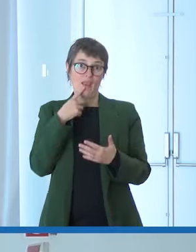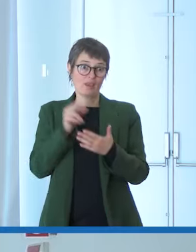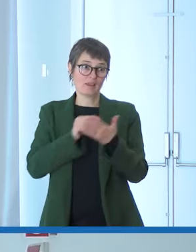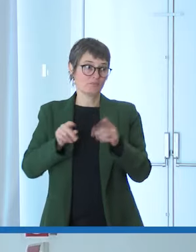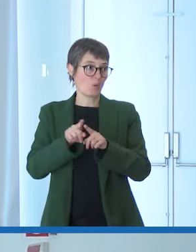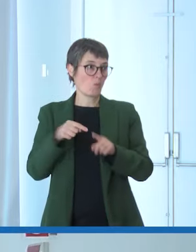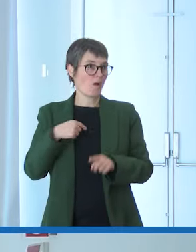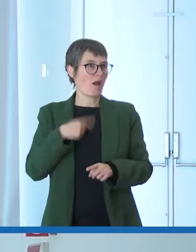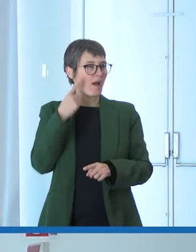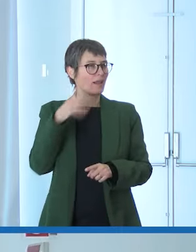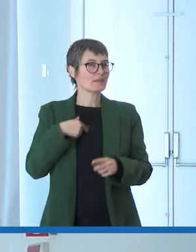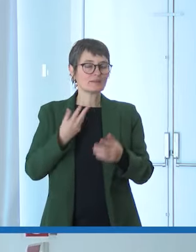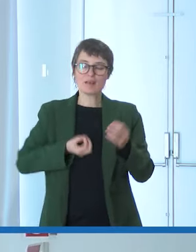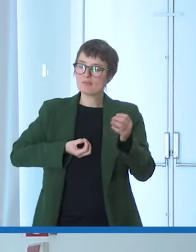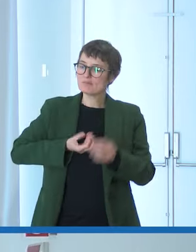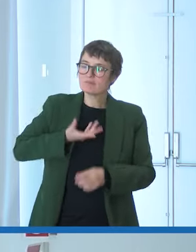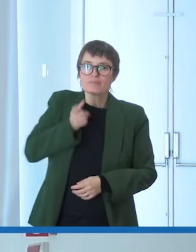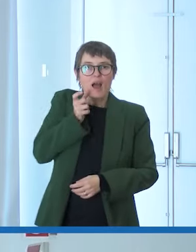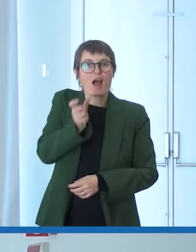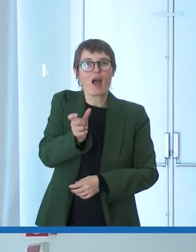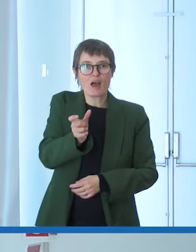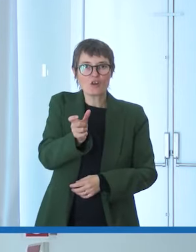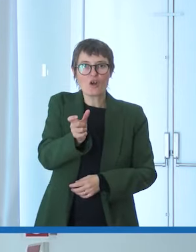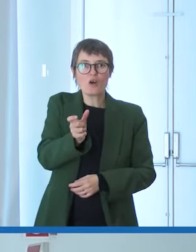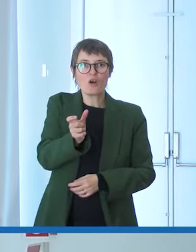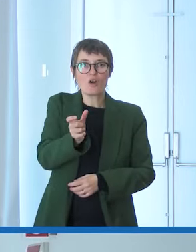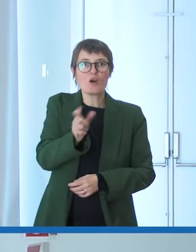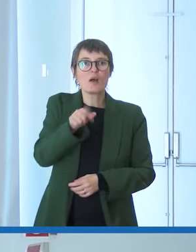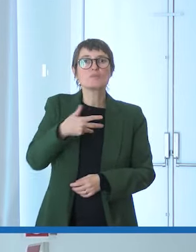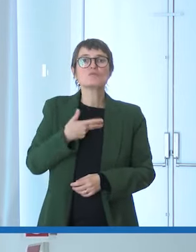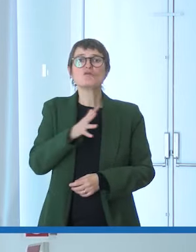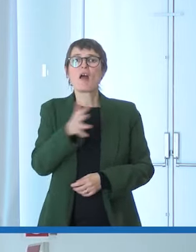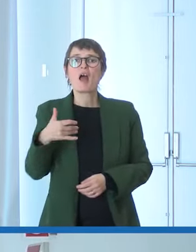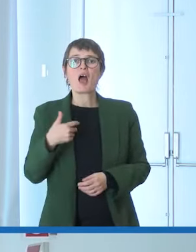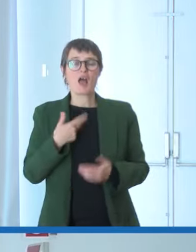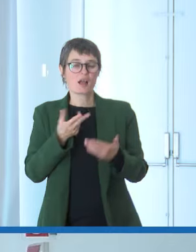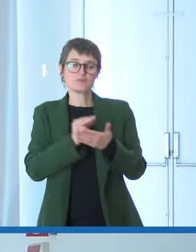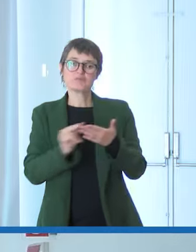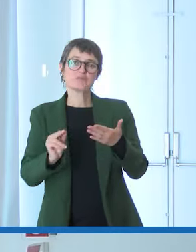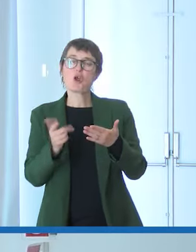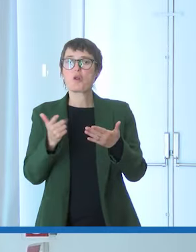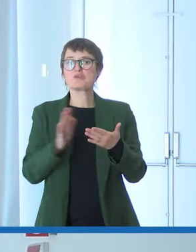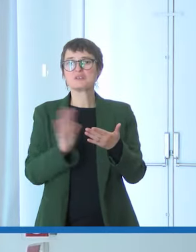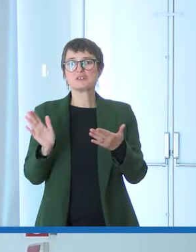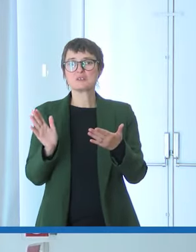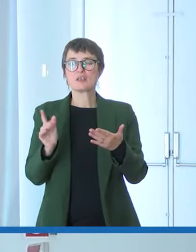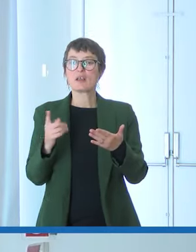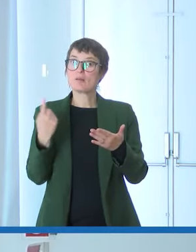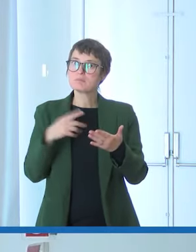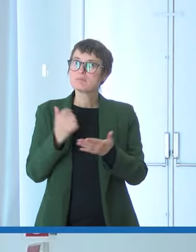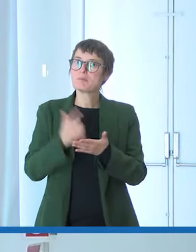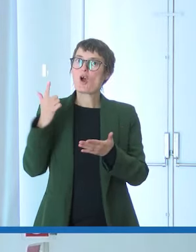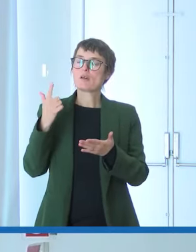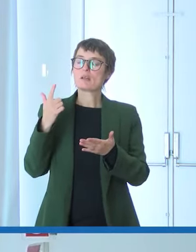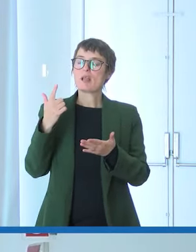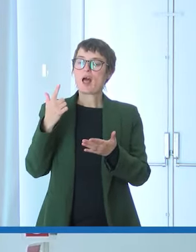fuori di getto e poi ci sono quelle che non si scrivono che sono le più importanti e che con cura scegli di